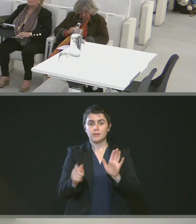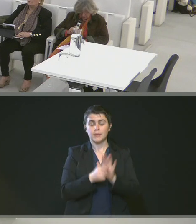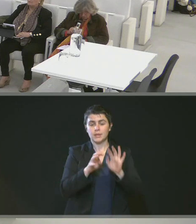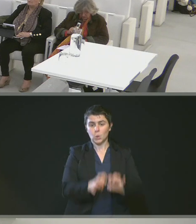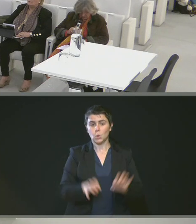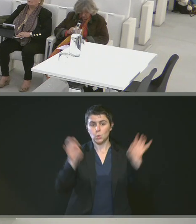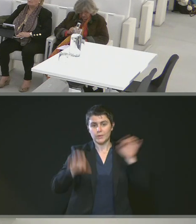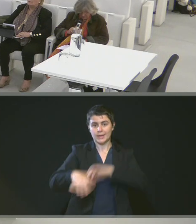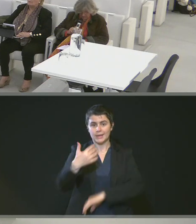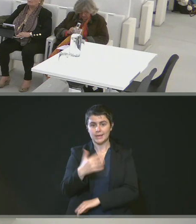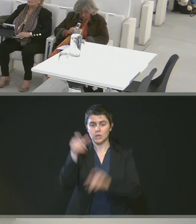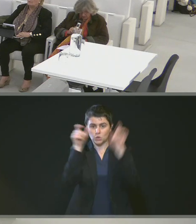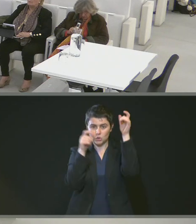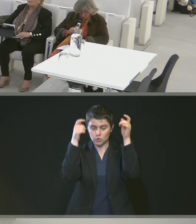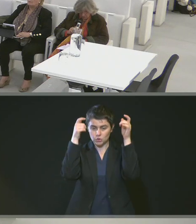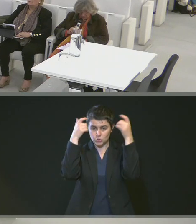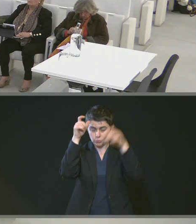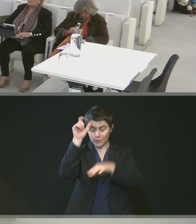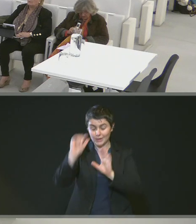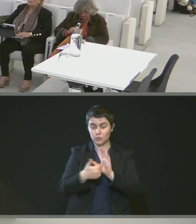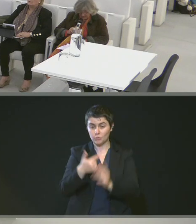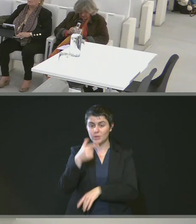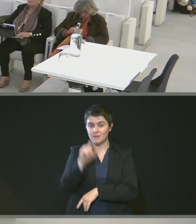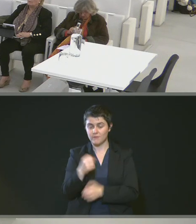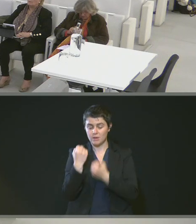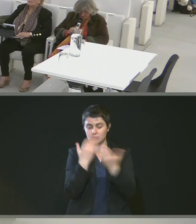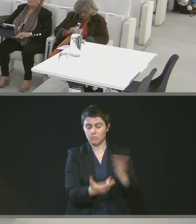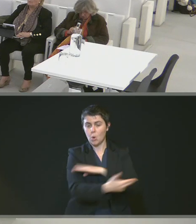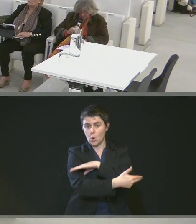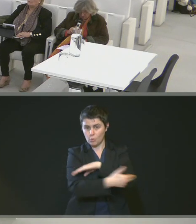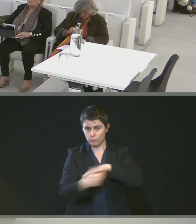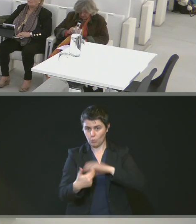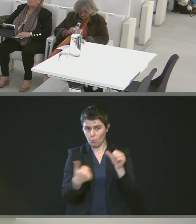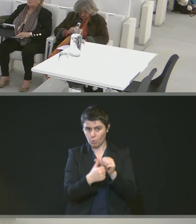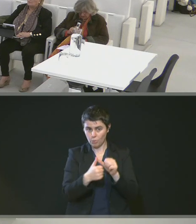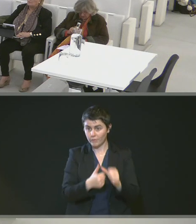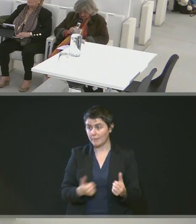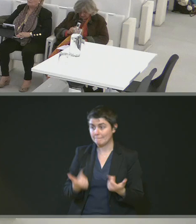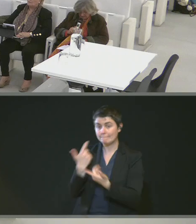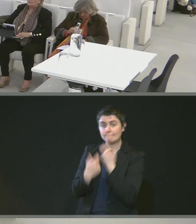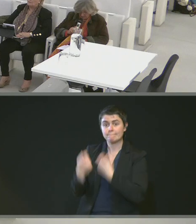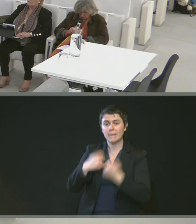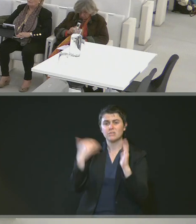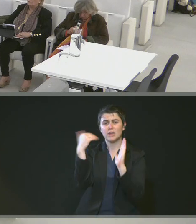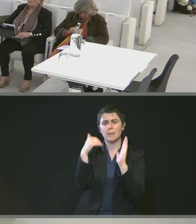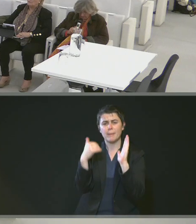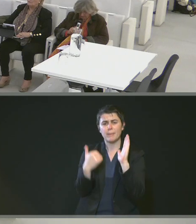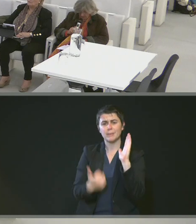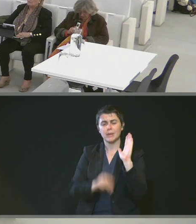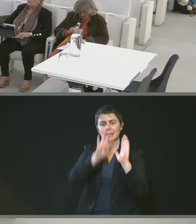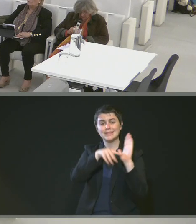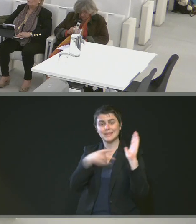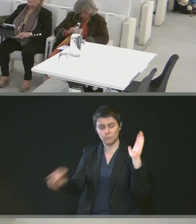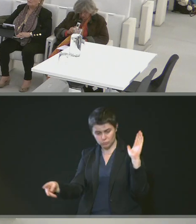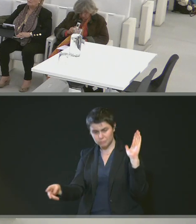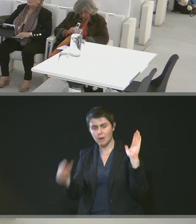en date du 15 juillet 2020, il vous est proposé d'autoriser la signature des marchés qui sont listés dans un tableau dans le projet